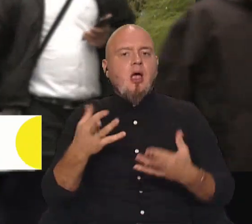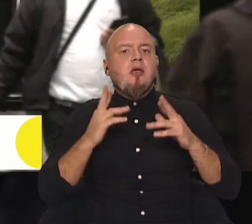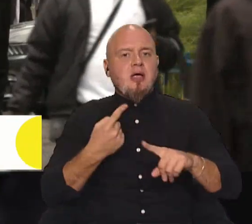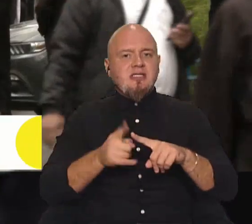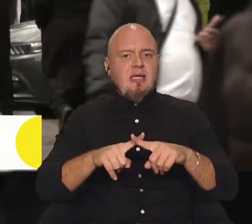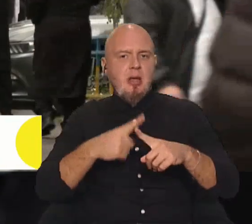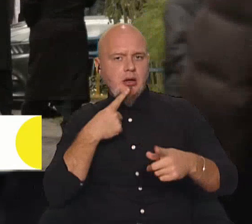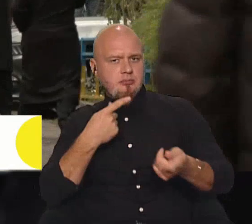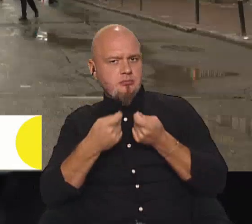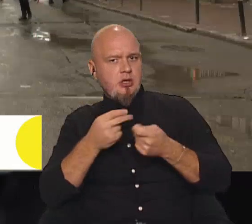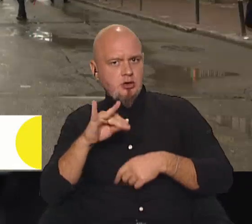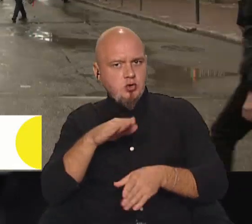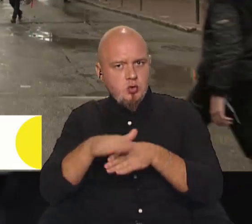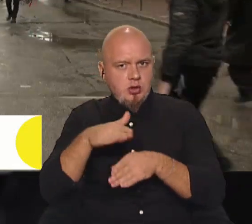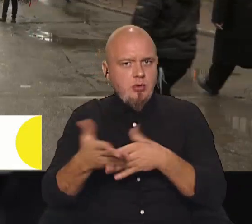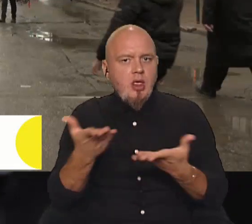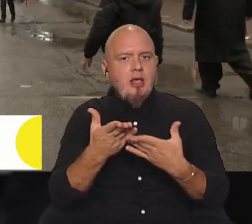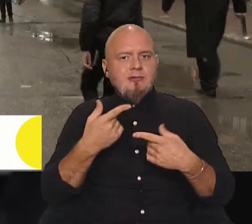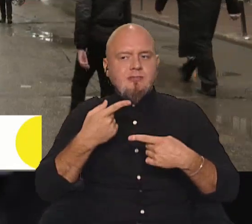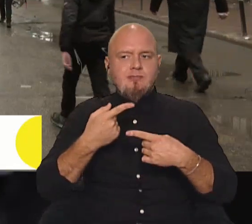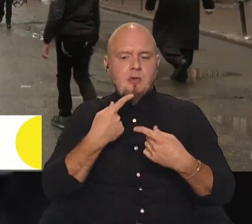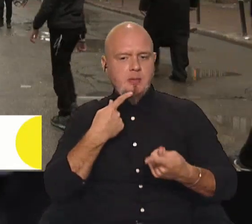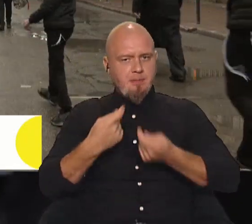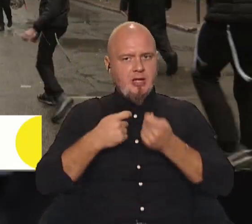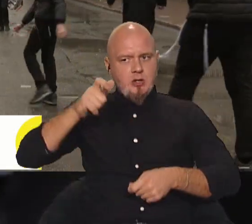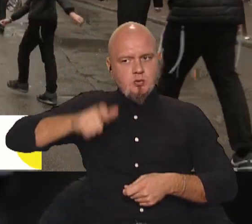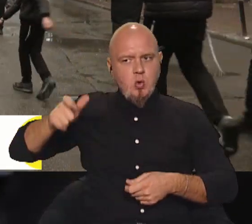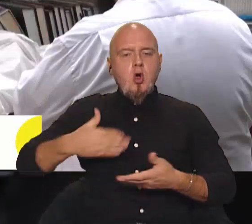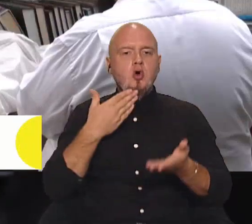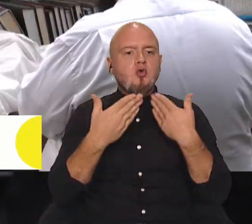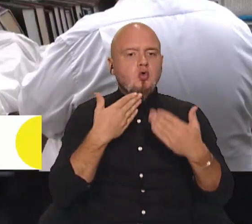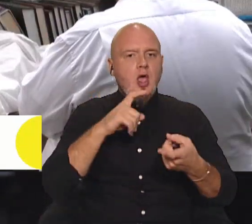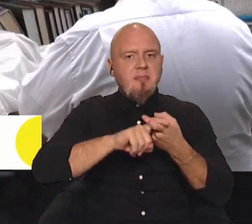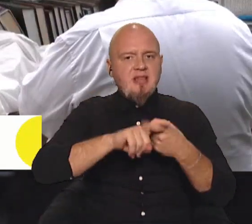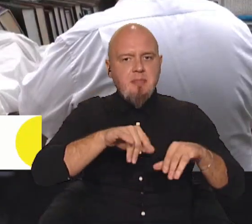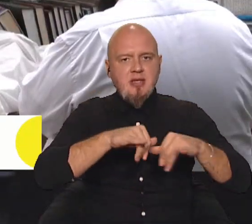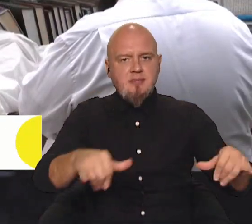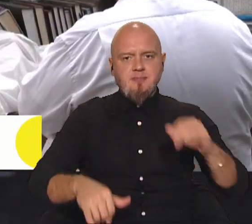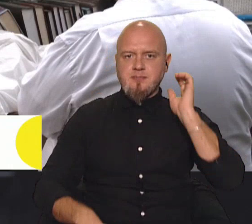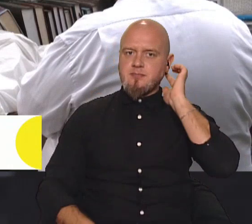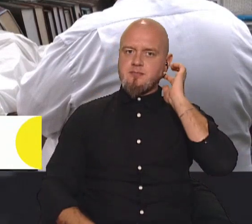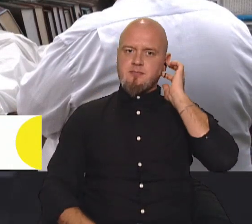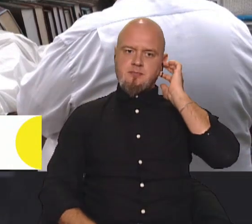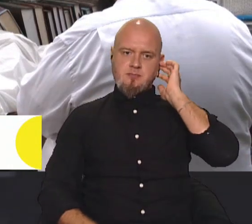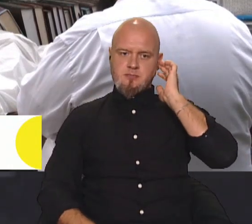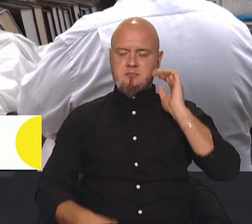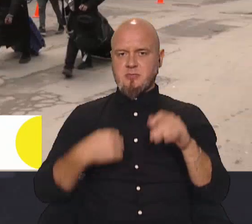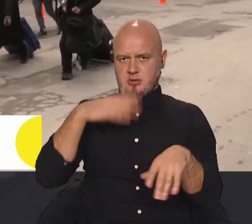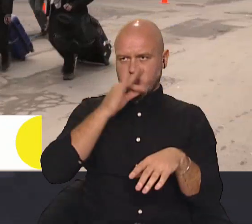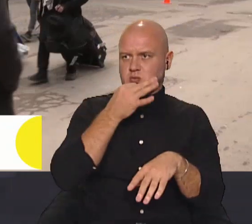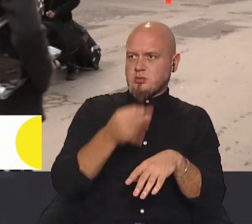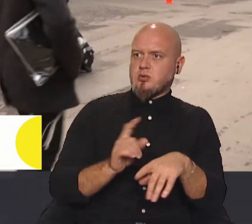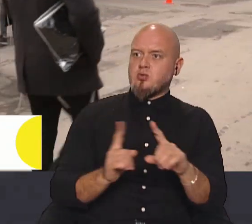пересторогами? Чи дотримуються якихось пересторог щодо епідемії? Я можу